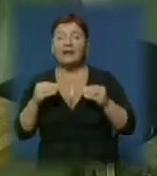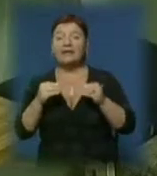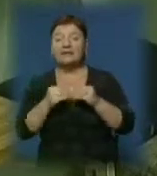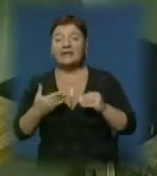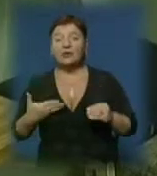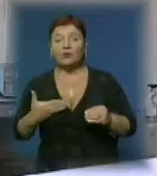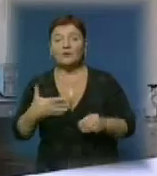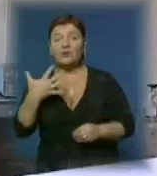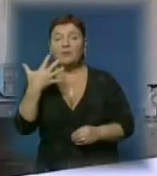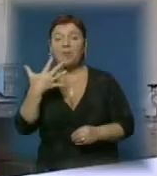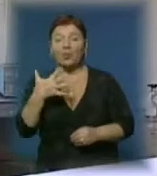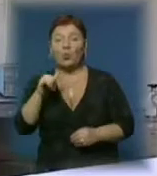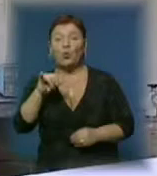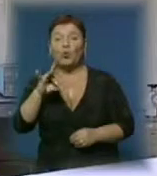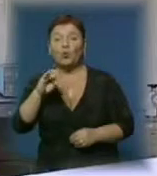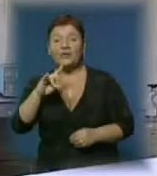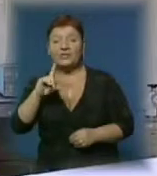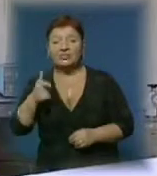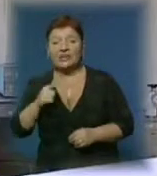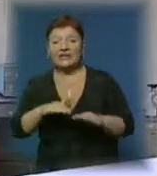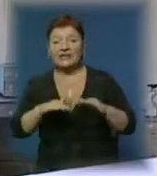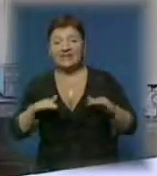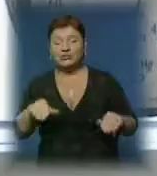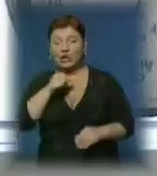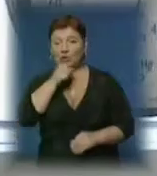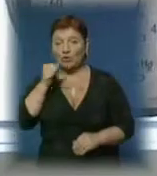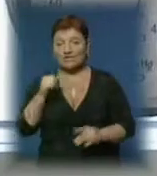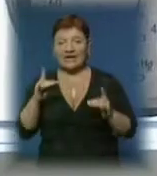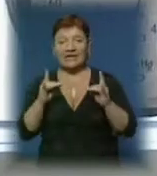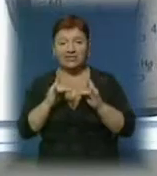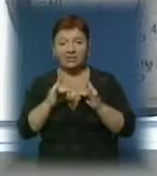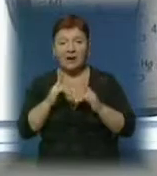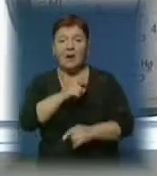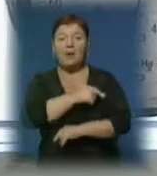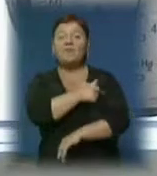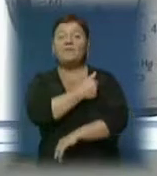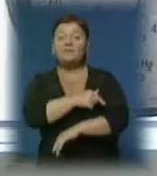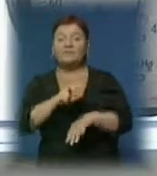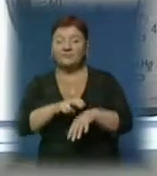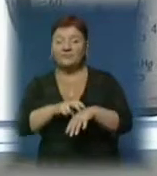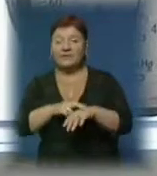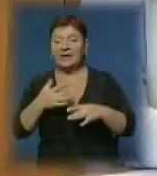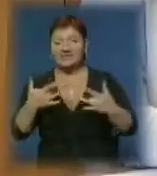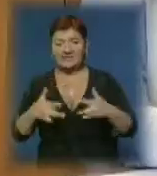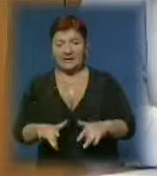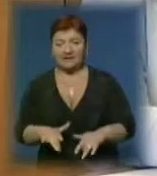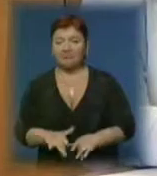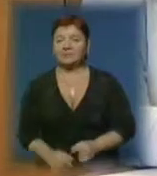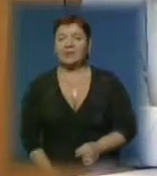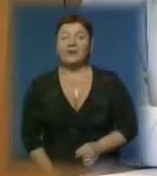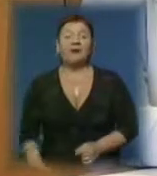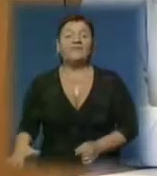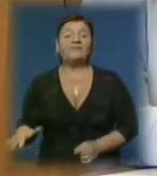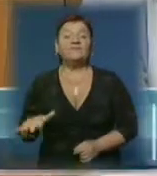5 урологічних та ще 15 дитячих і дорослих ліжок Лора. Медичний персонал обіцяють не звільняти. Сістринський